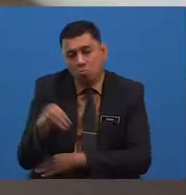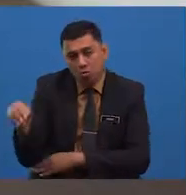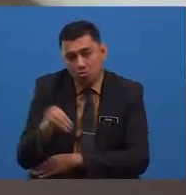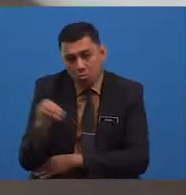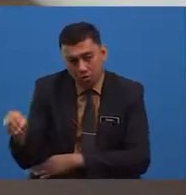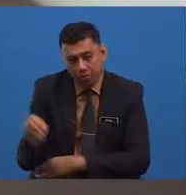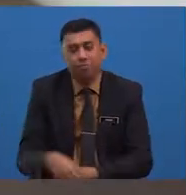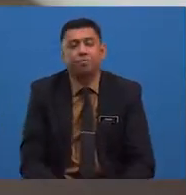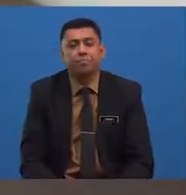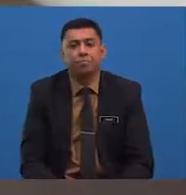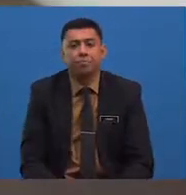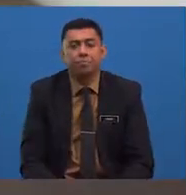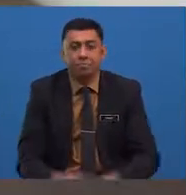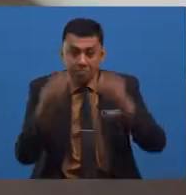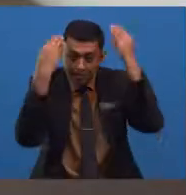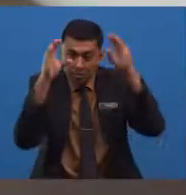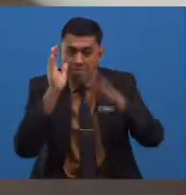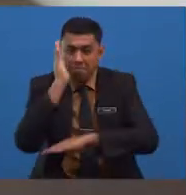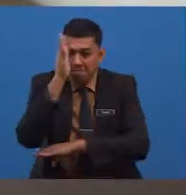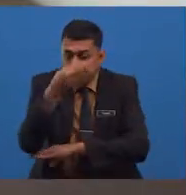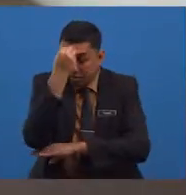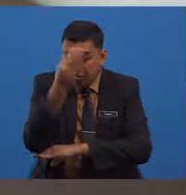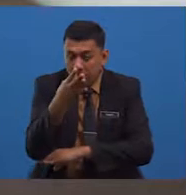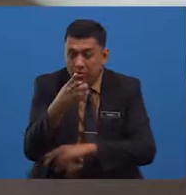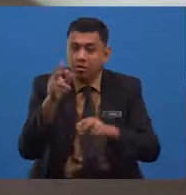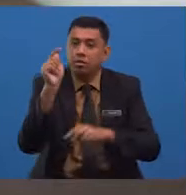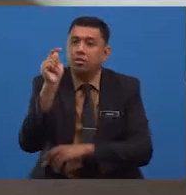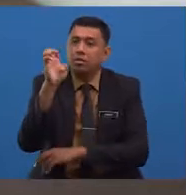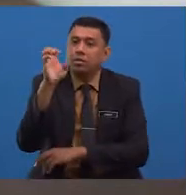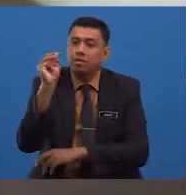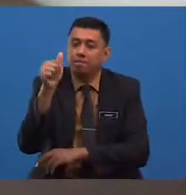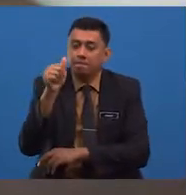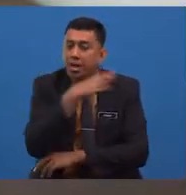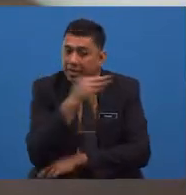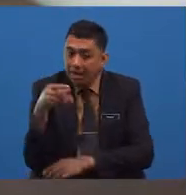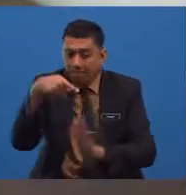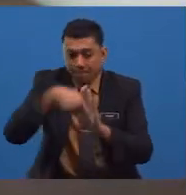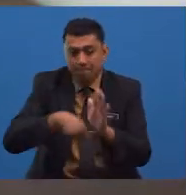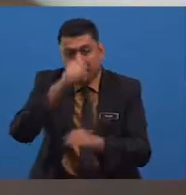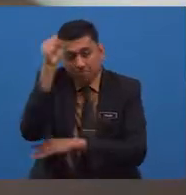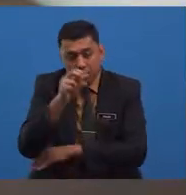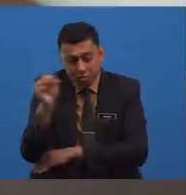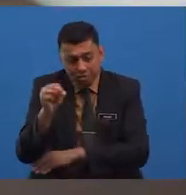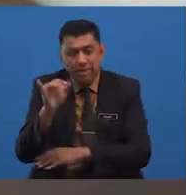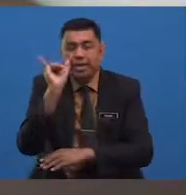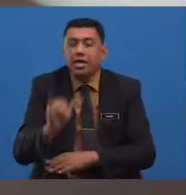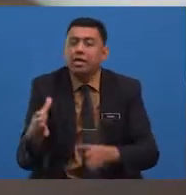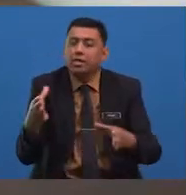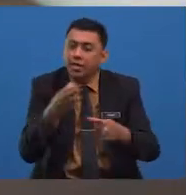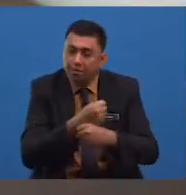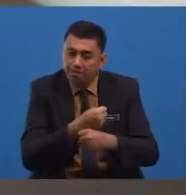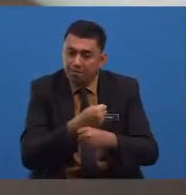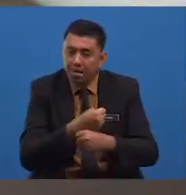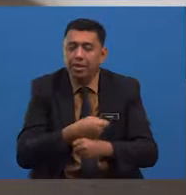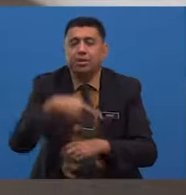cikgu akan menyatakan tema dan persoalan yang terdapat dalam perusahaan